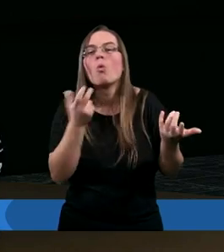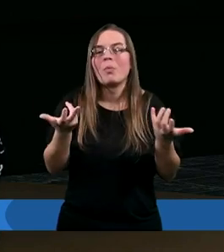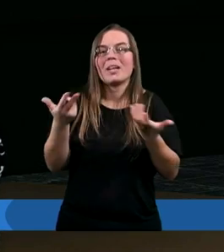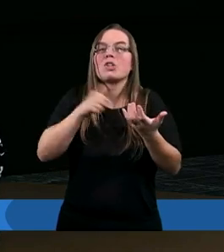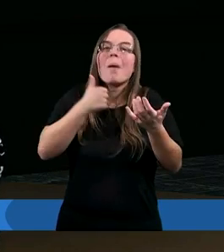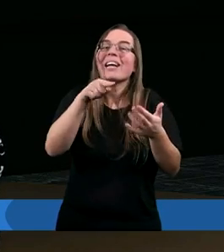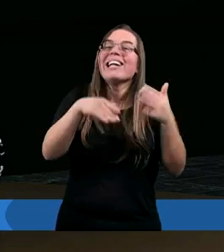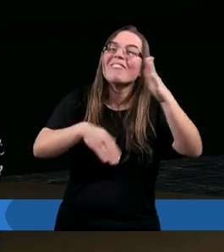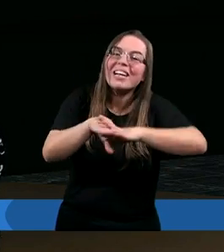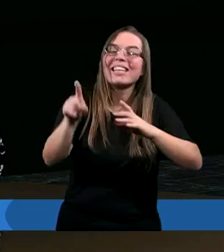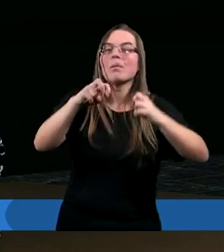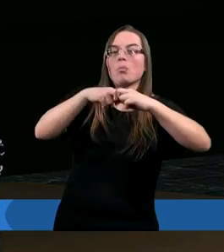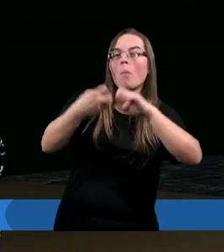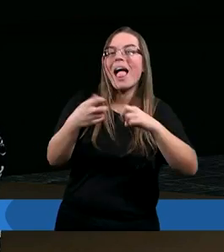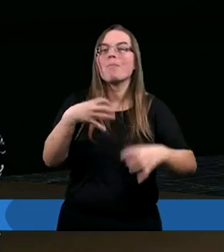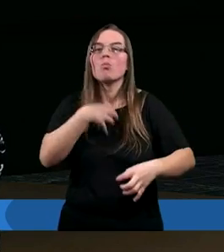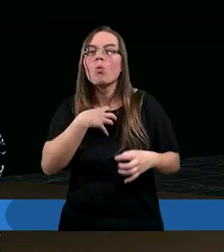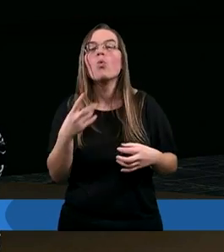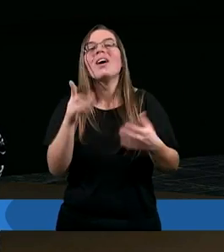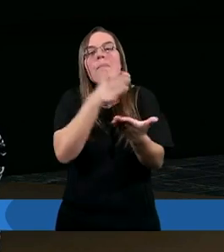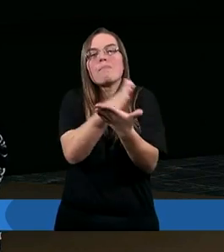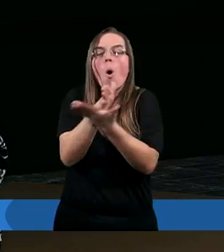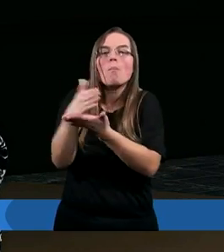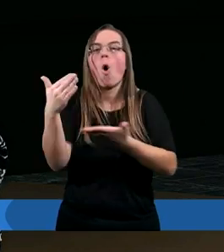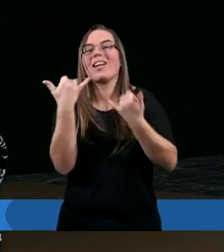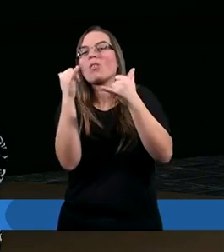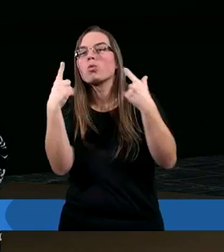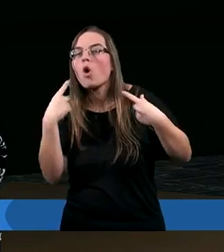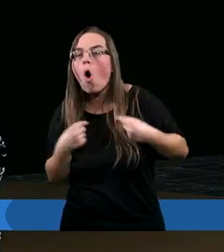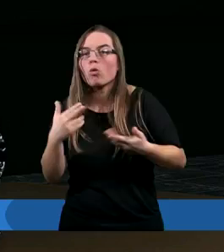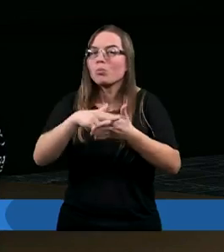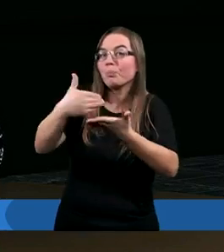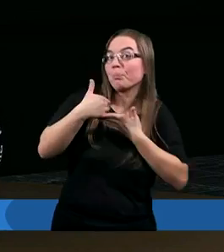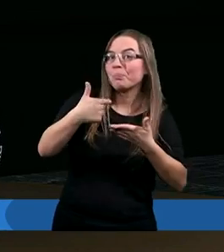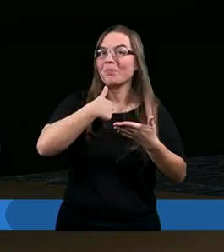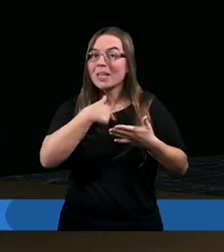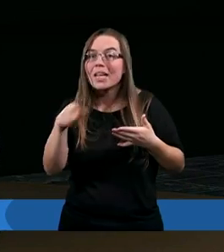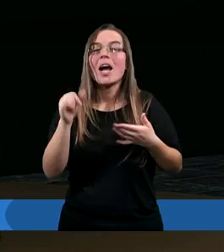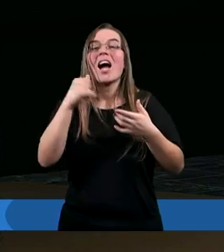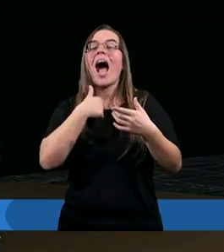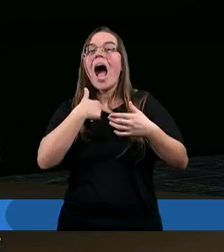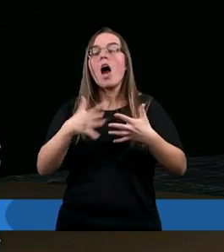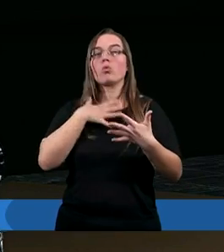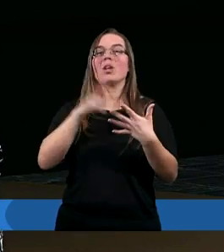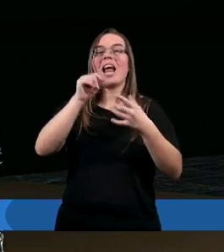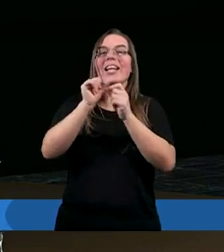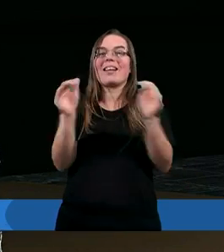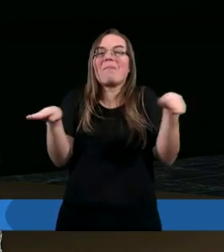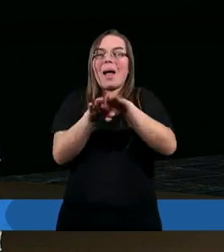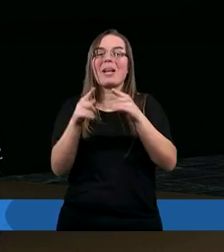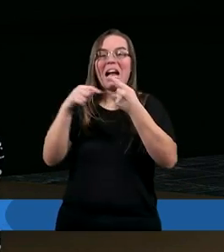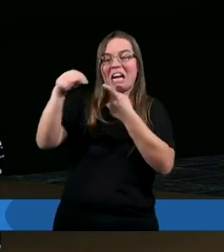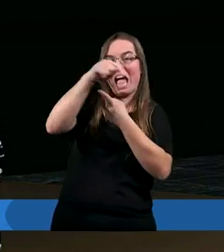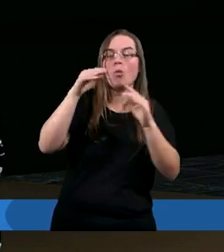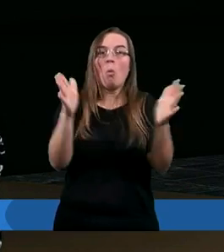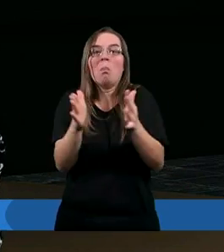z tego wyjść, pomocy różnych osób, wydawało się, że tkwię w zamkniętym kręgu i nie jestem